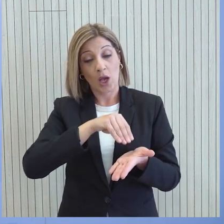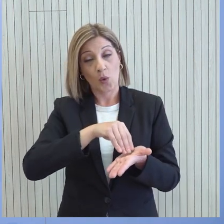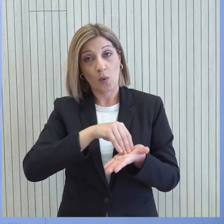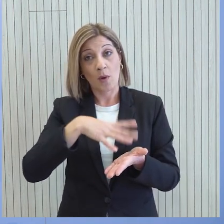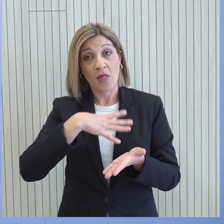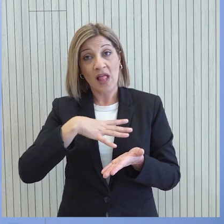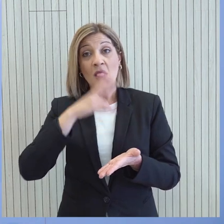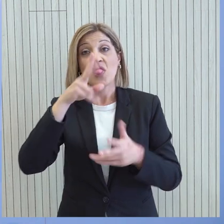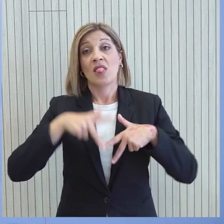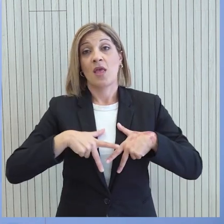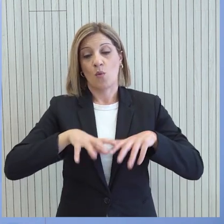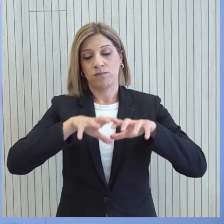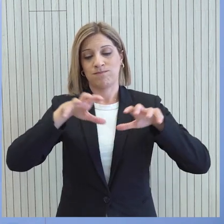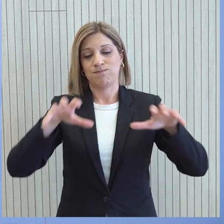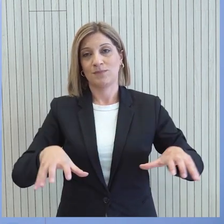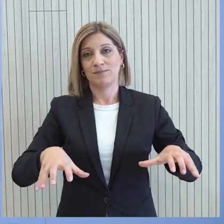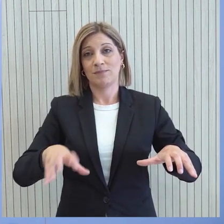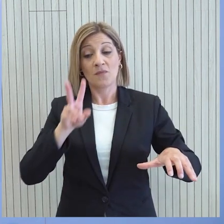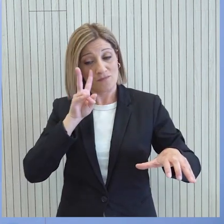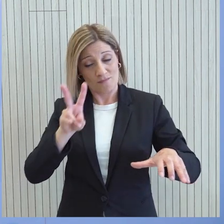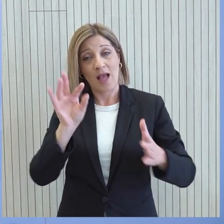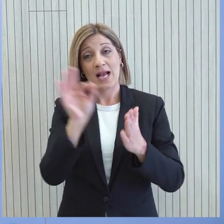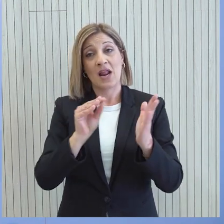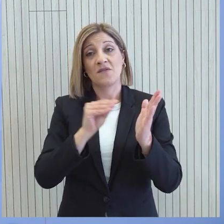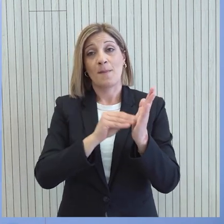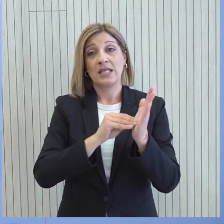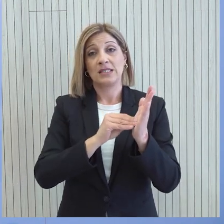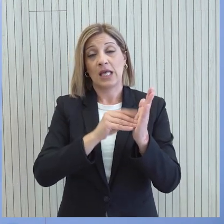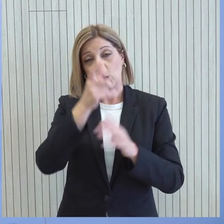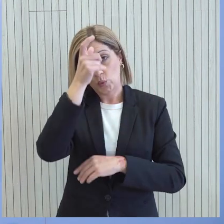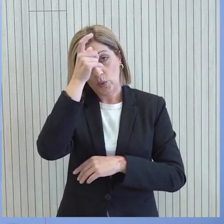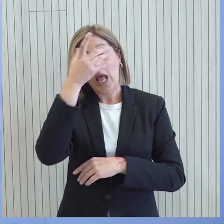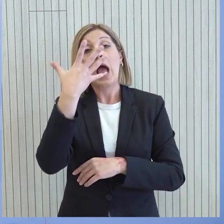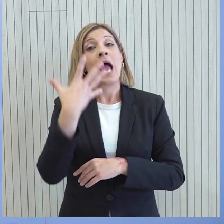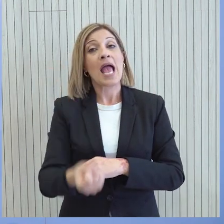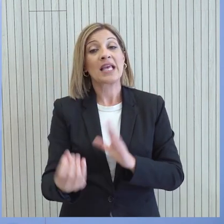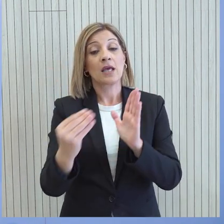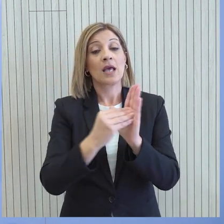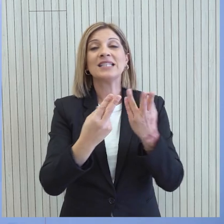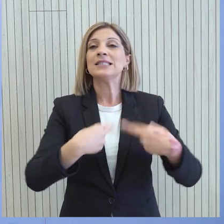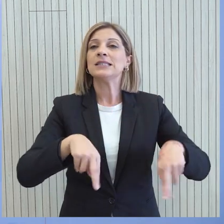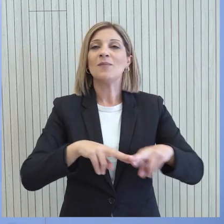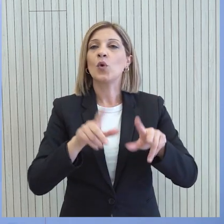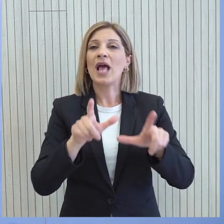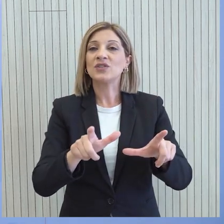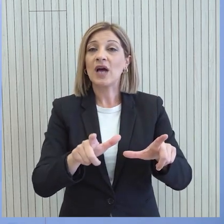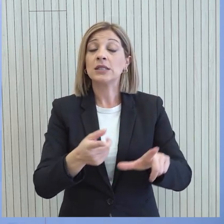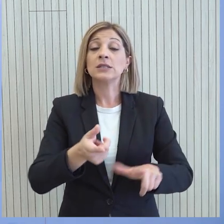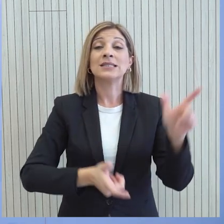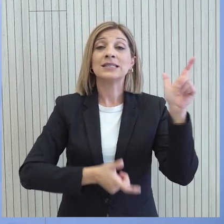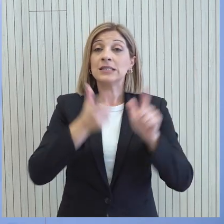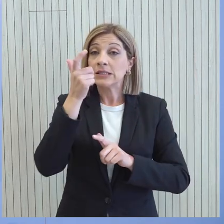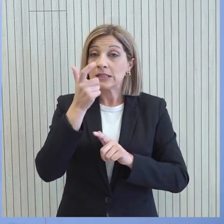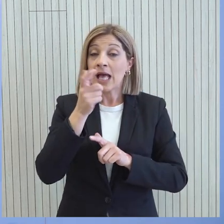της λύσης δύο κρατών. Επαναλαμβάνεται δε ότι σύμφωνα και με τα σχετικά ψηφίσματα του Συμβουλίου Ασφαλείας η Ευρωπαϊκή Ένωση